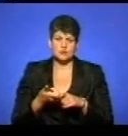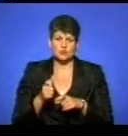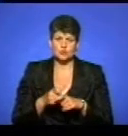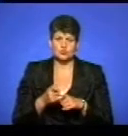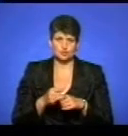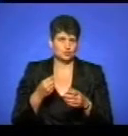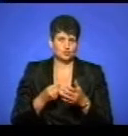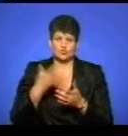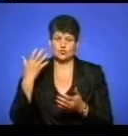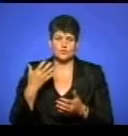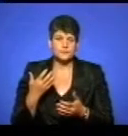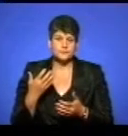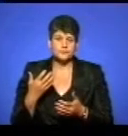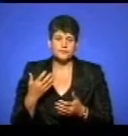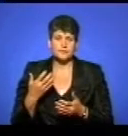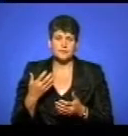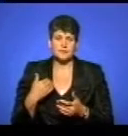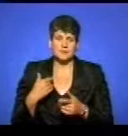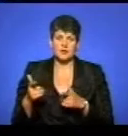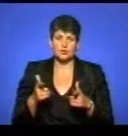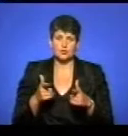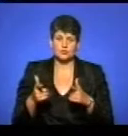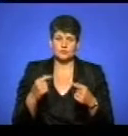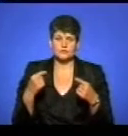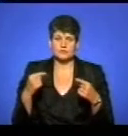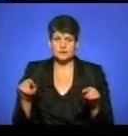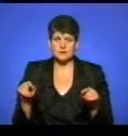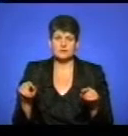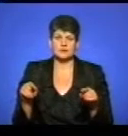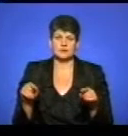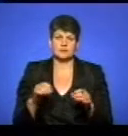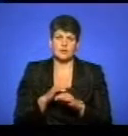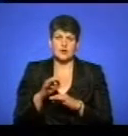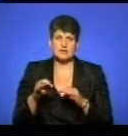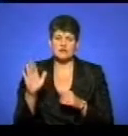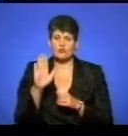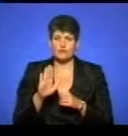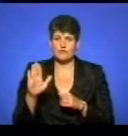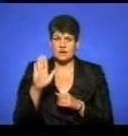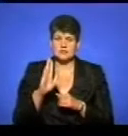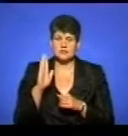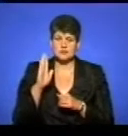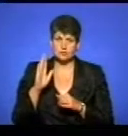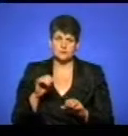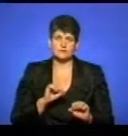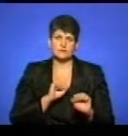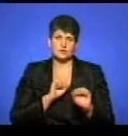дорогий. Тому ми готуємо альтернативний проект, і в вересні ми будемо відстоювати